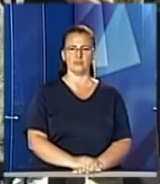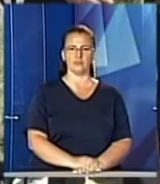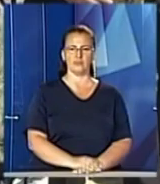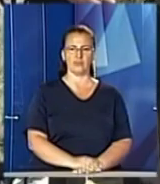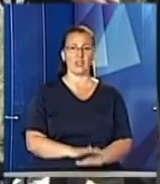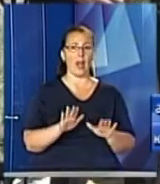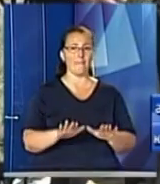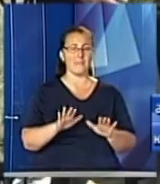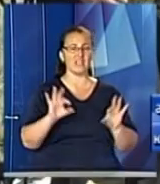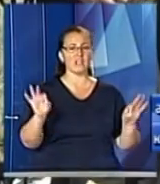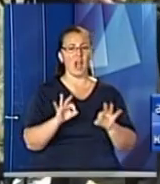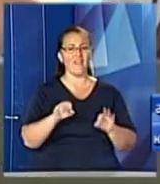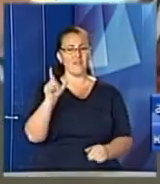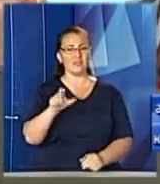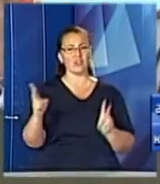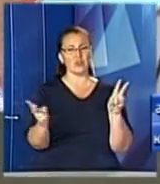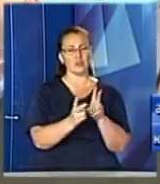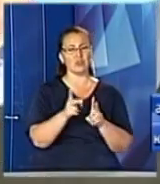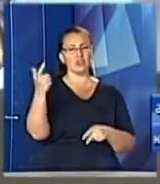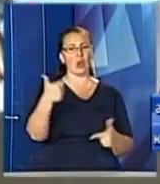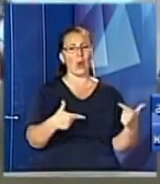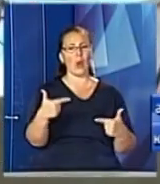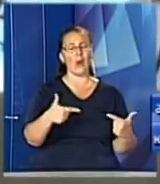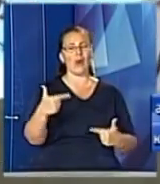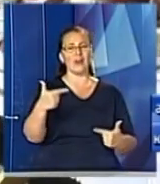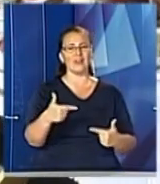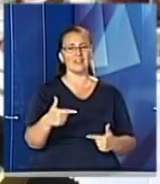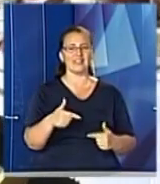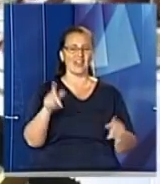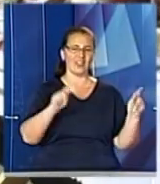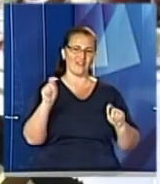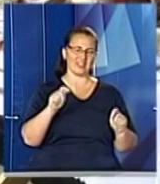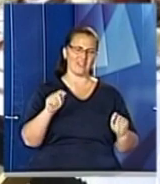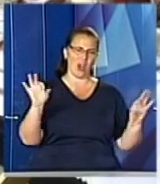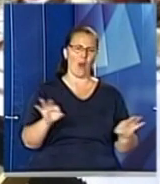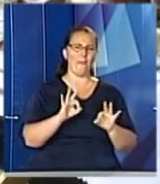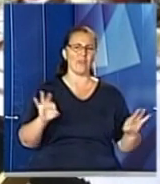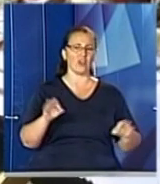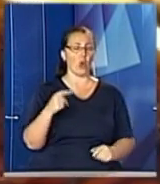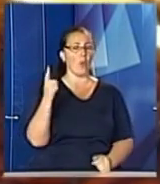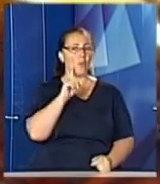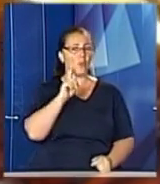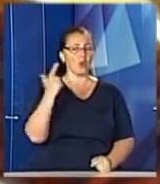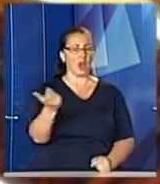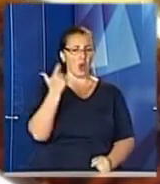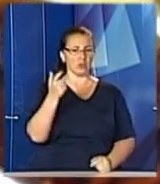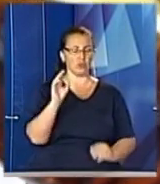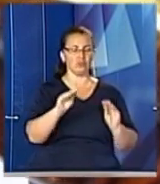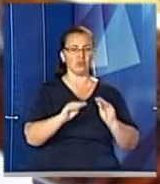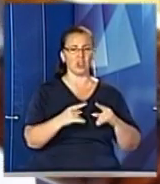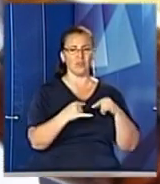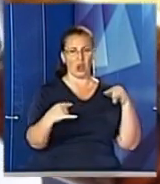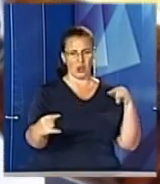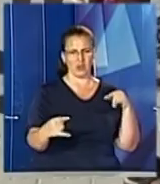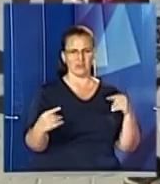Місцеві музики зустрічають гостей на фестивалі із запальними мелодіями. Доки господині накривають стіл рекордсмен, розповідають,